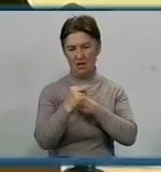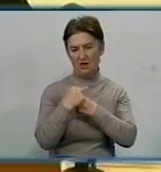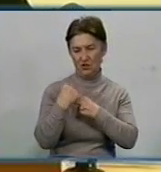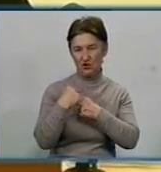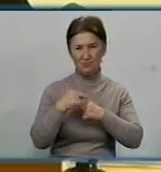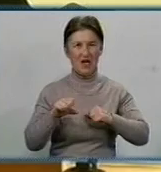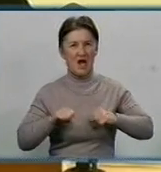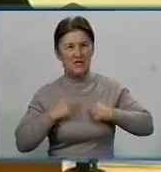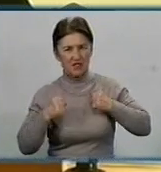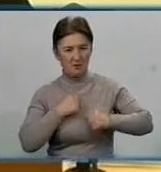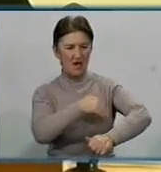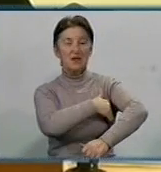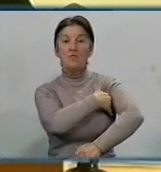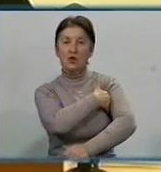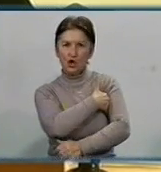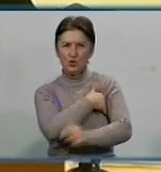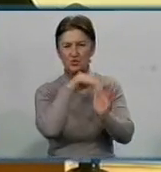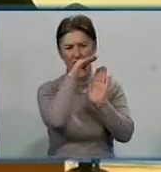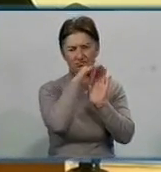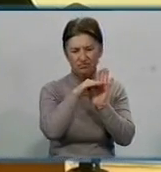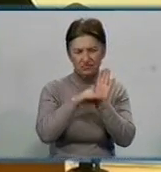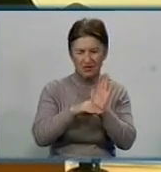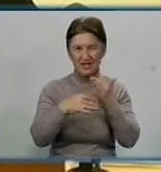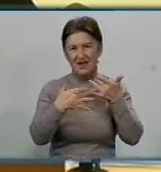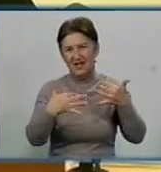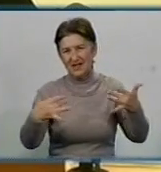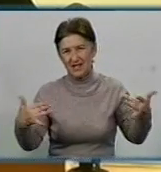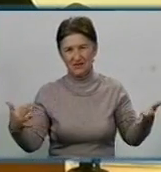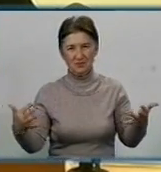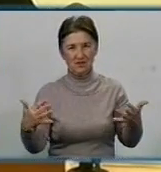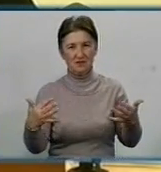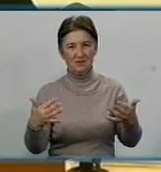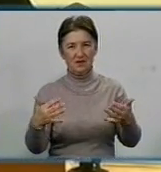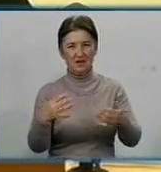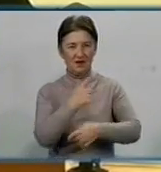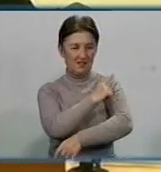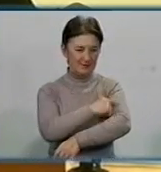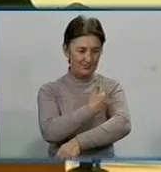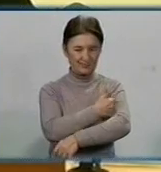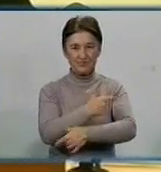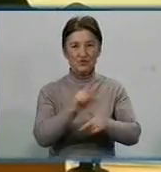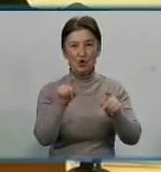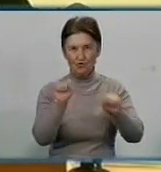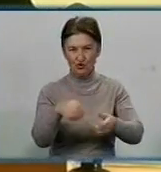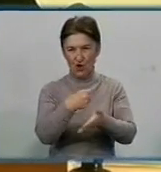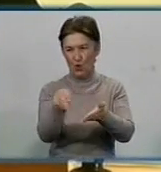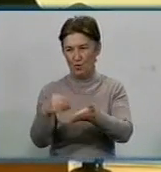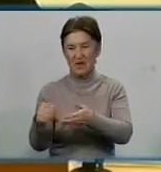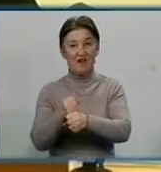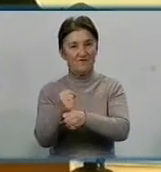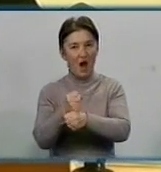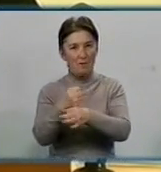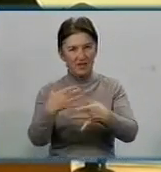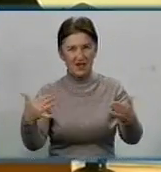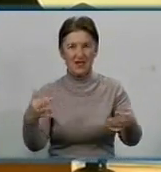намагаємося збити температуру всім нам відомими засобами медичними, які доступні в аптечній мережі. Це